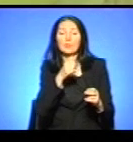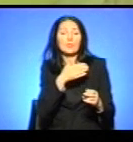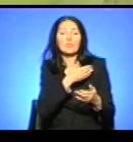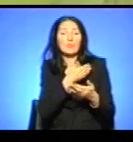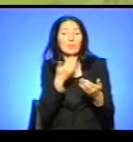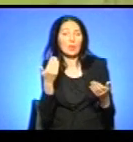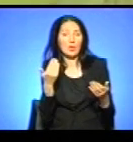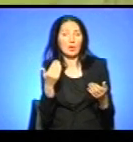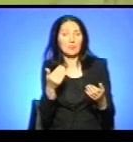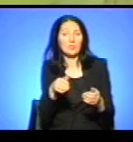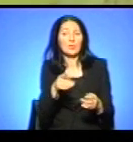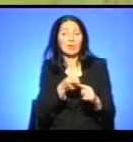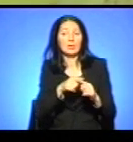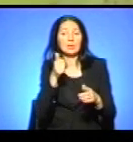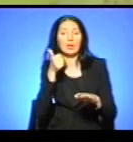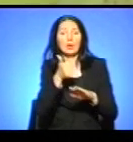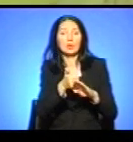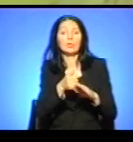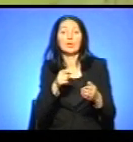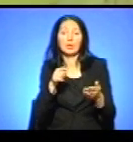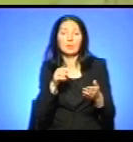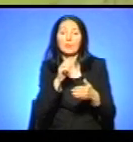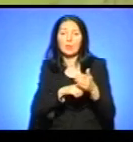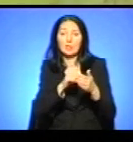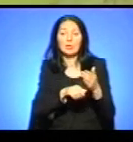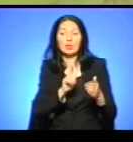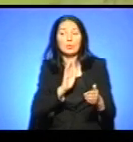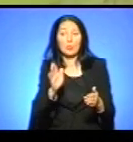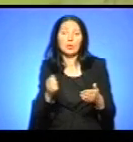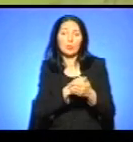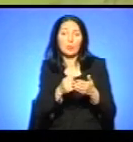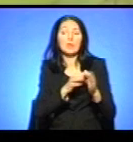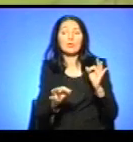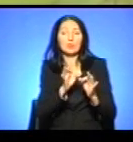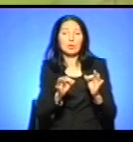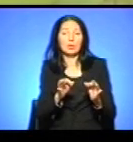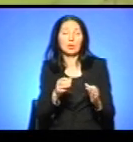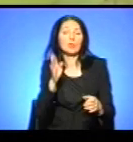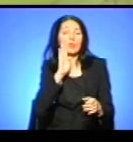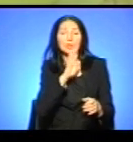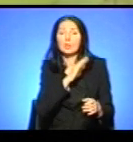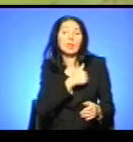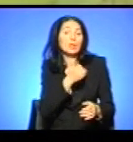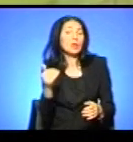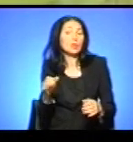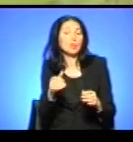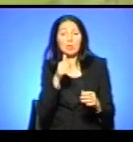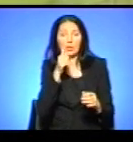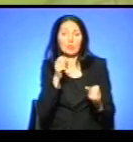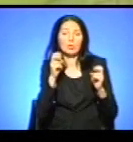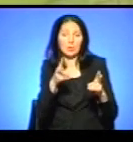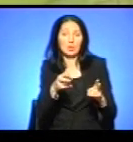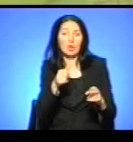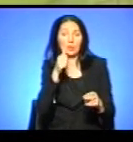акцент, на який ми будемо наволошувати в суді. Оскільки якщо умислу немає, значить у особу не можна карати, не можна